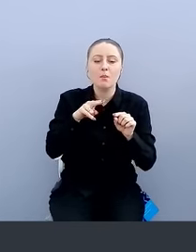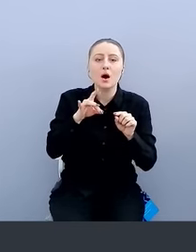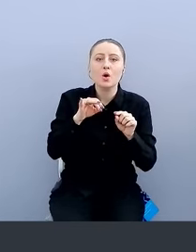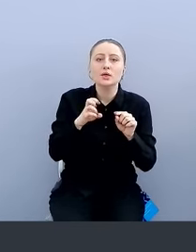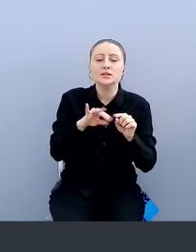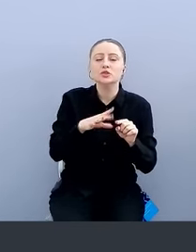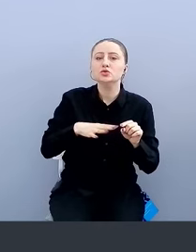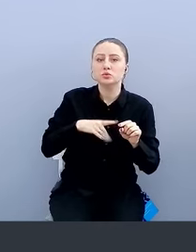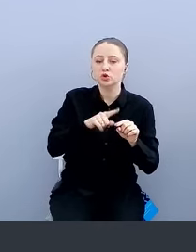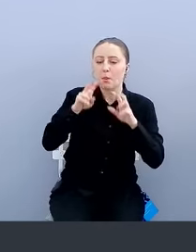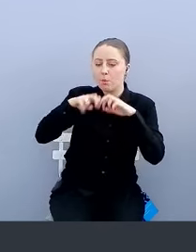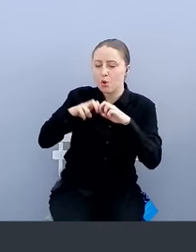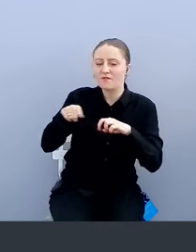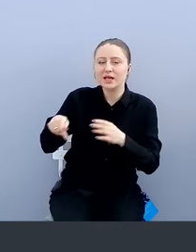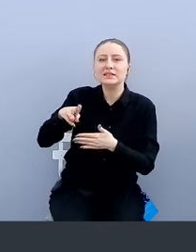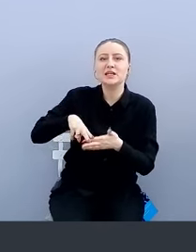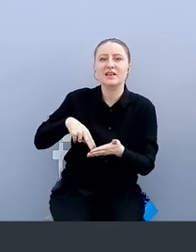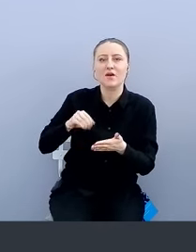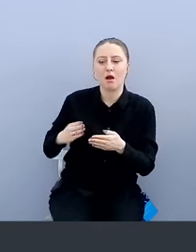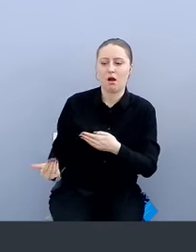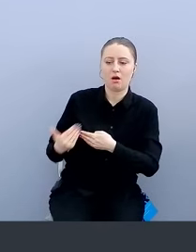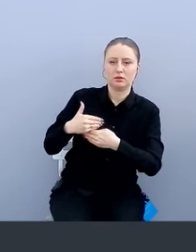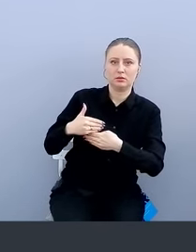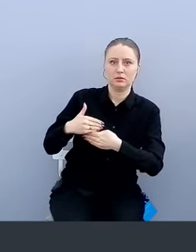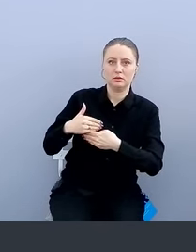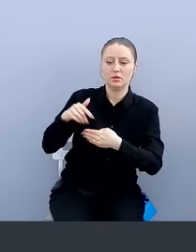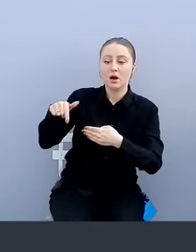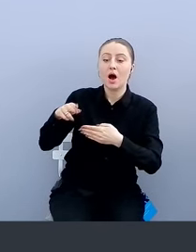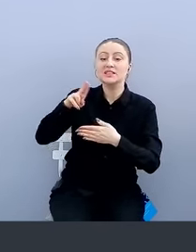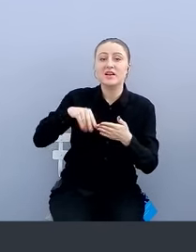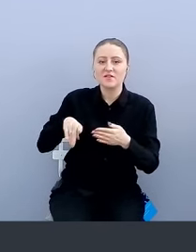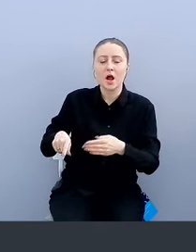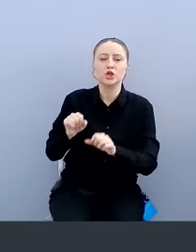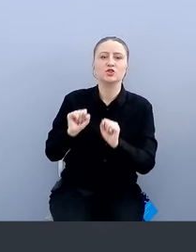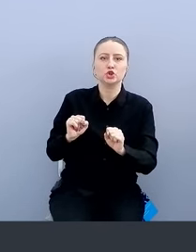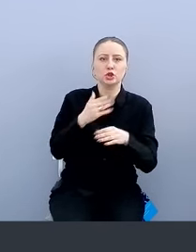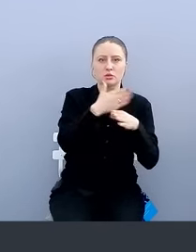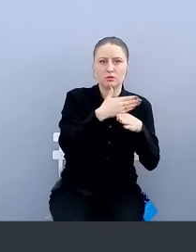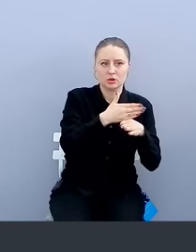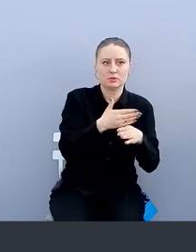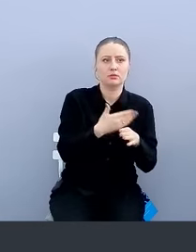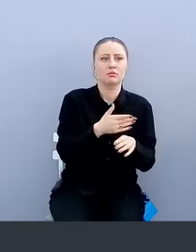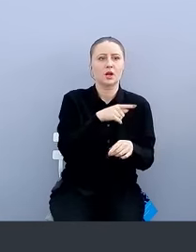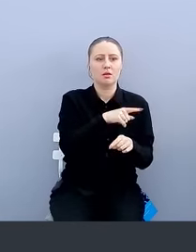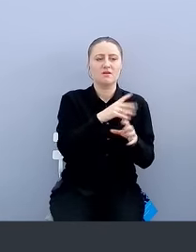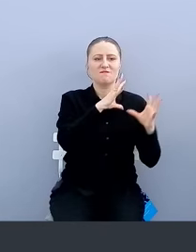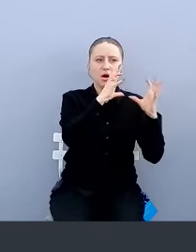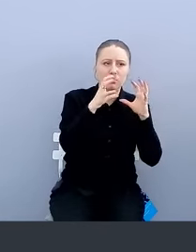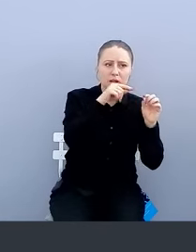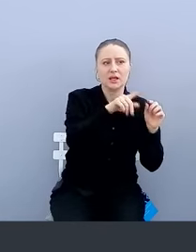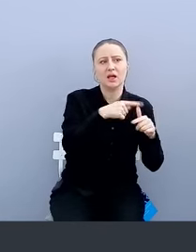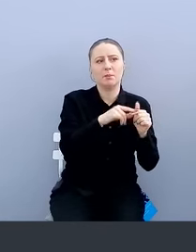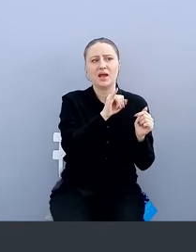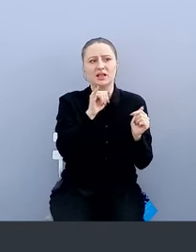сертификат, который лежит в защищенном хранилище, там, TPM или Security in Cloud в зависимости